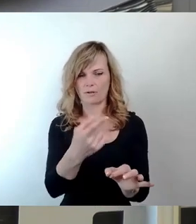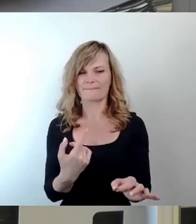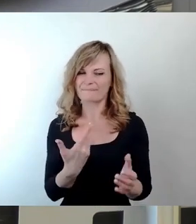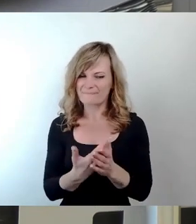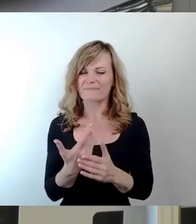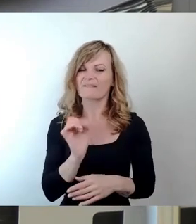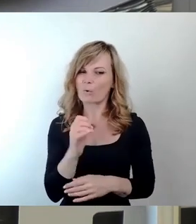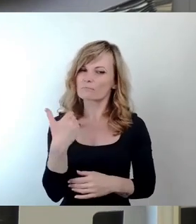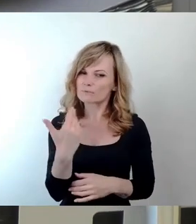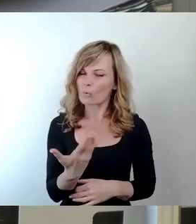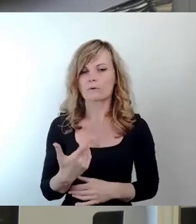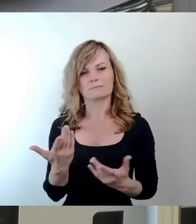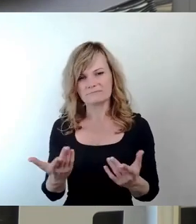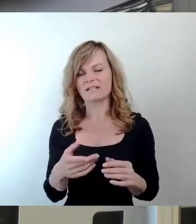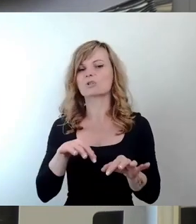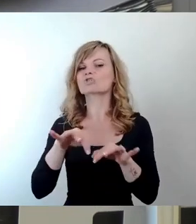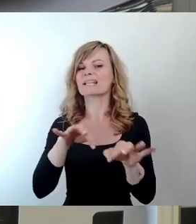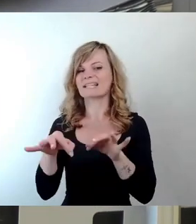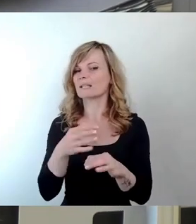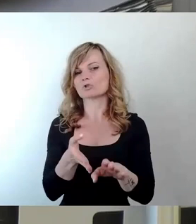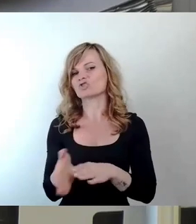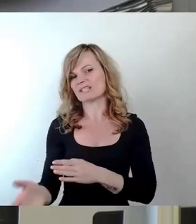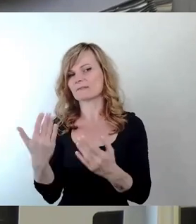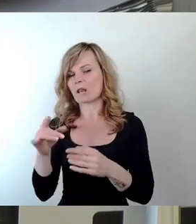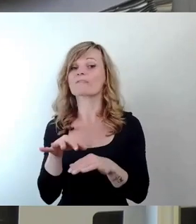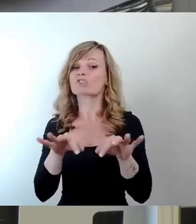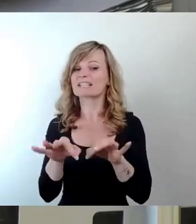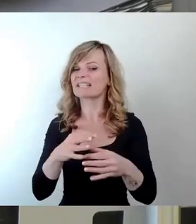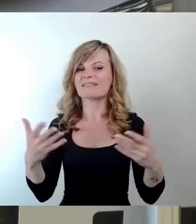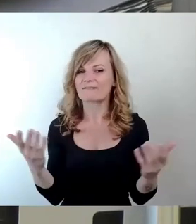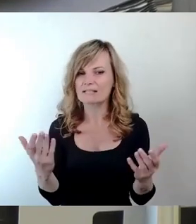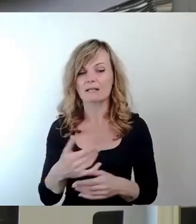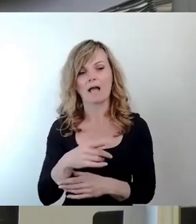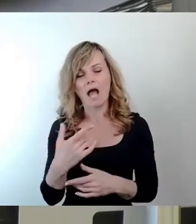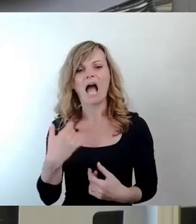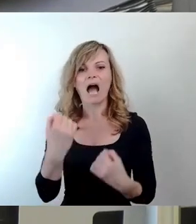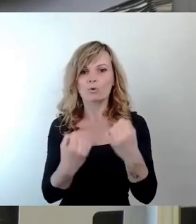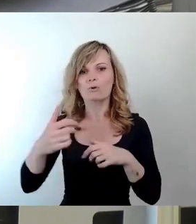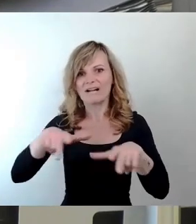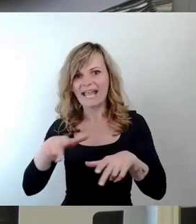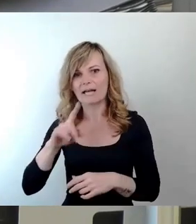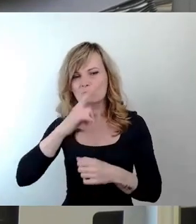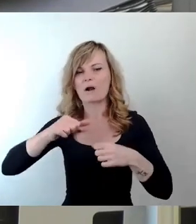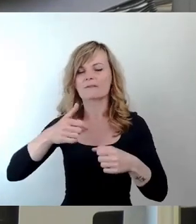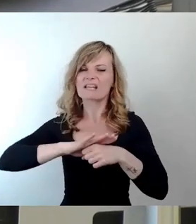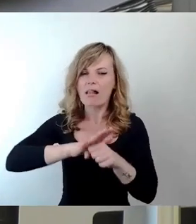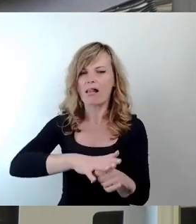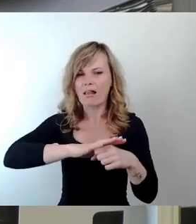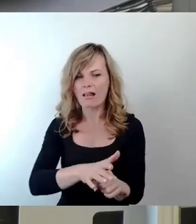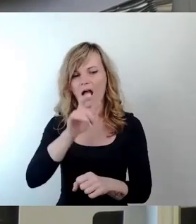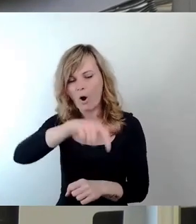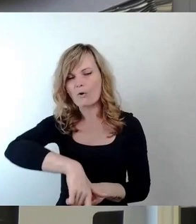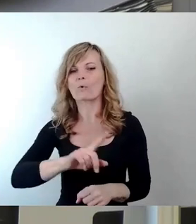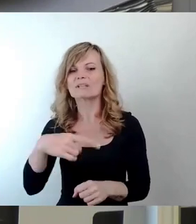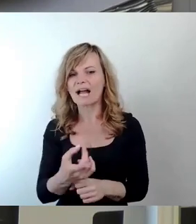Deutschland. Die Ideologie, man müsse den Autoverkehr nur genügend schikanieren, dann würden die Autofahrer schon vom